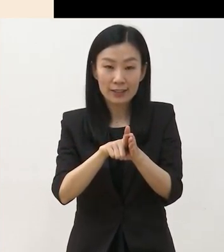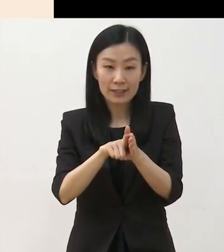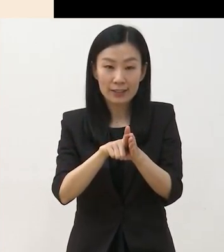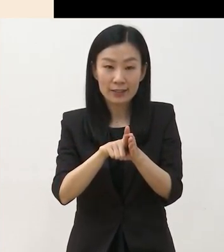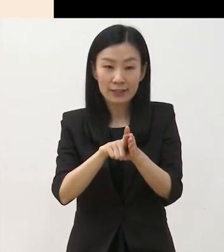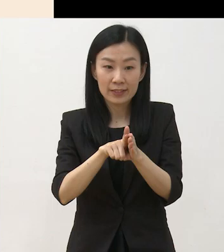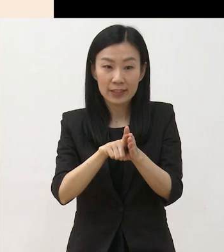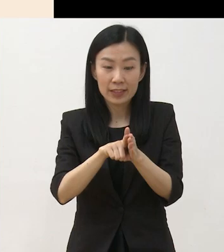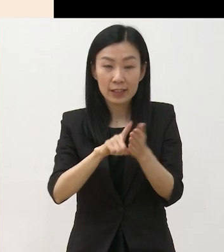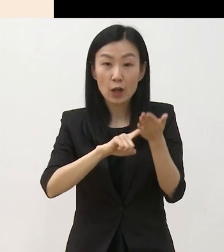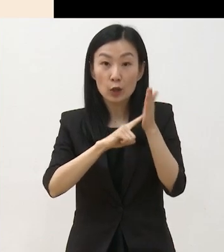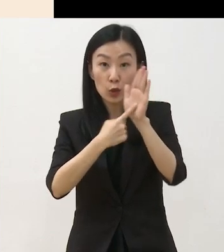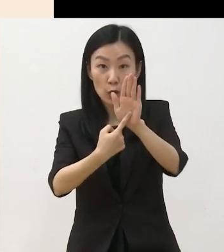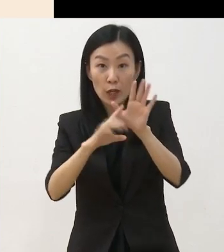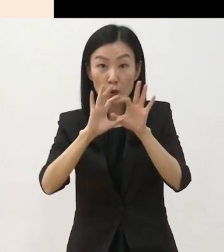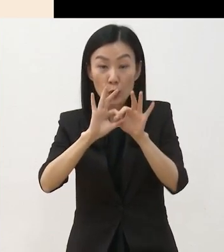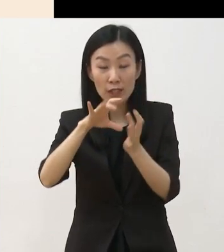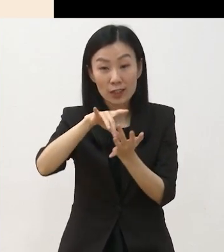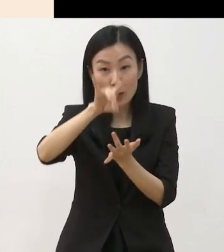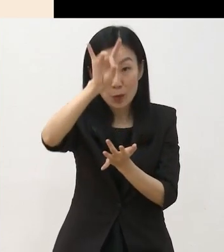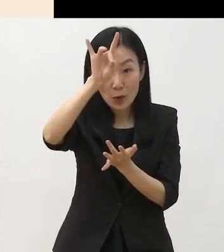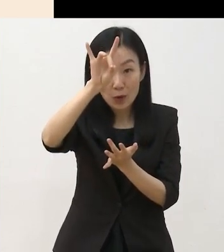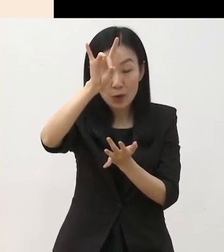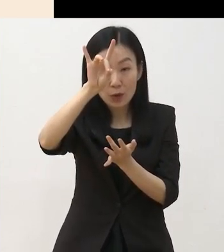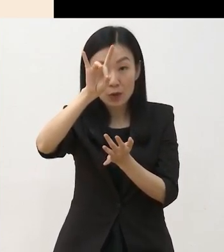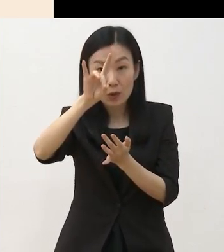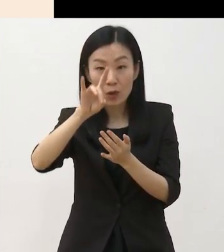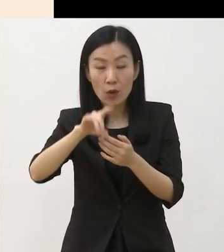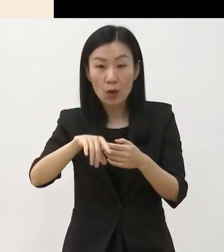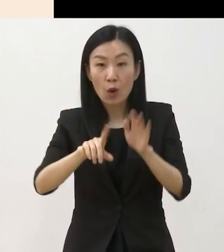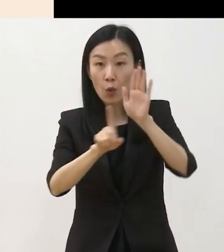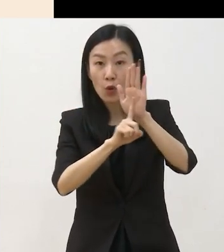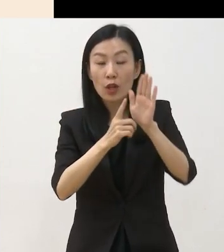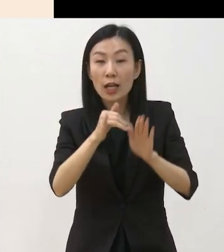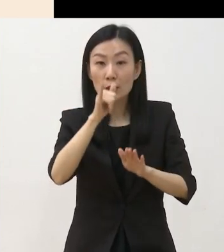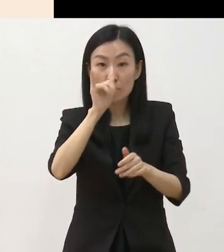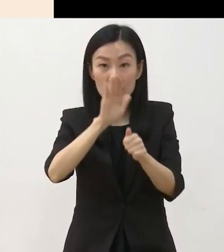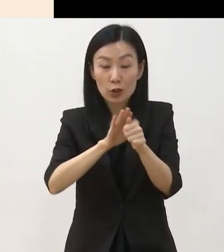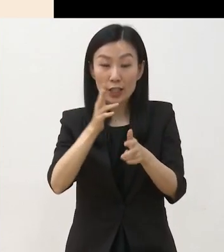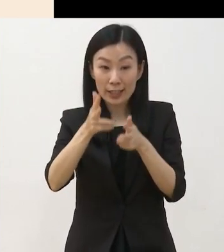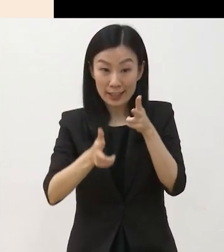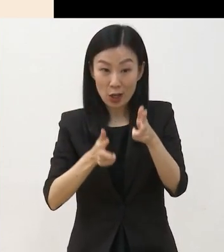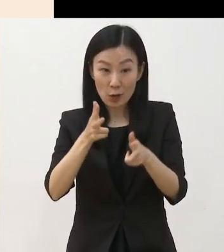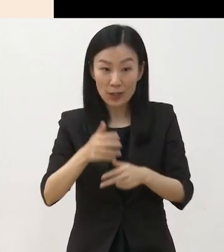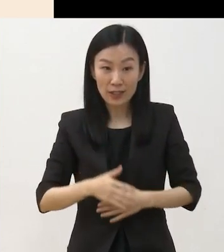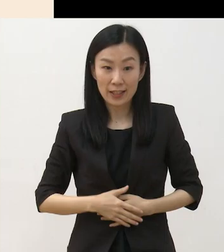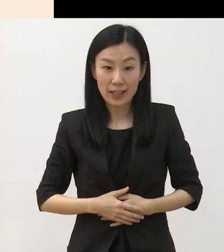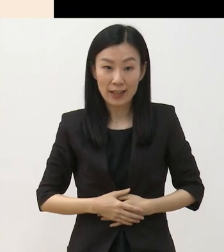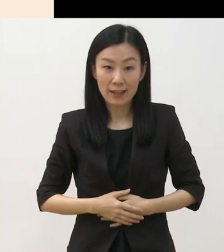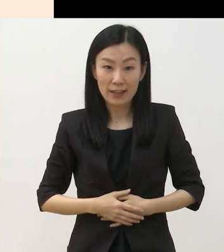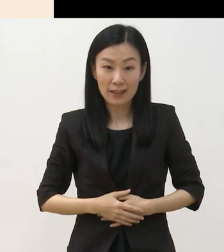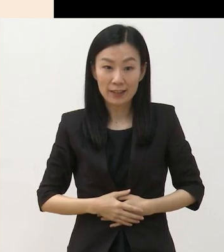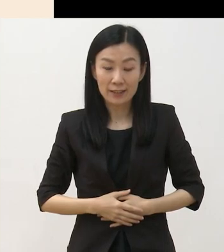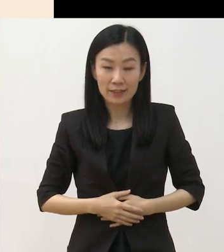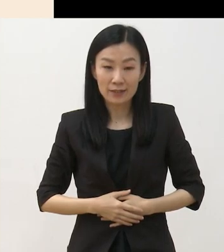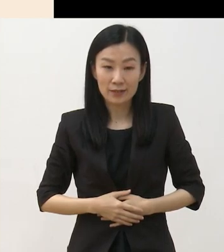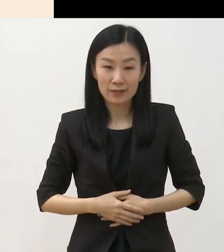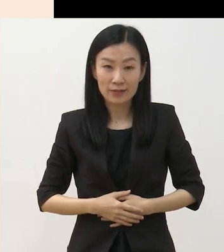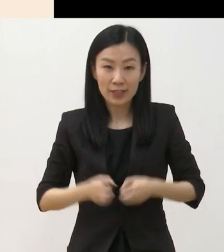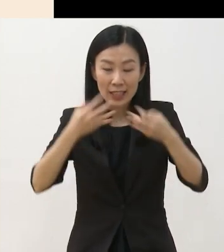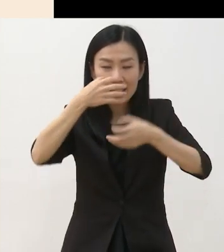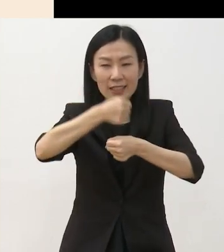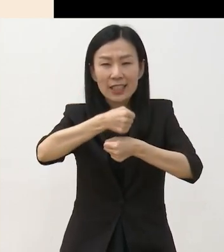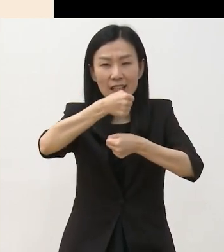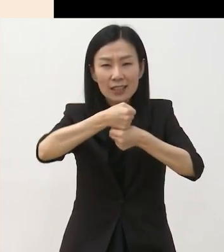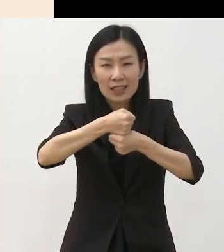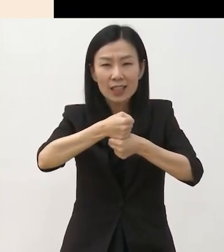쇼케이스를 통해 선발라여 본 공연을 할 수 있도록 지원하는 사업인데요 장리의 특성상 창작의 기간이